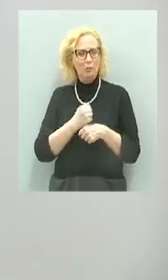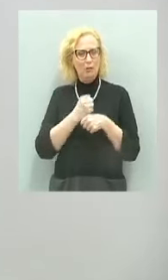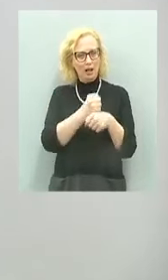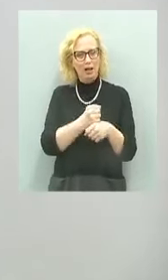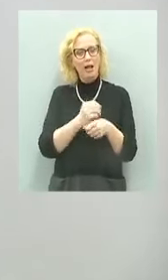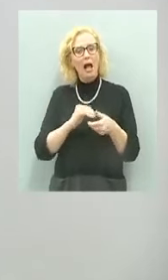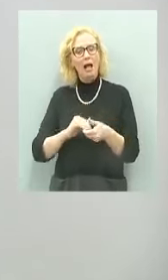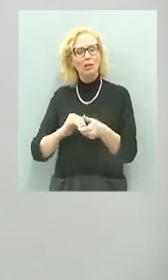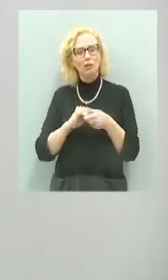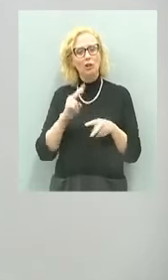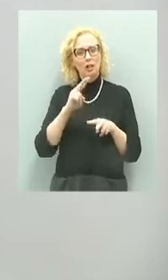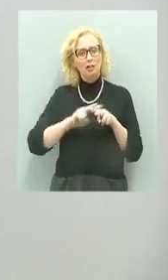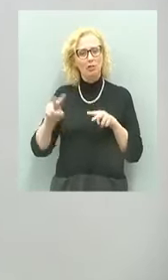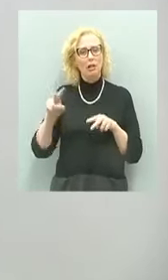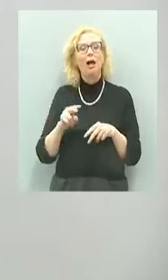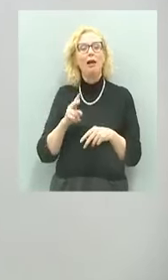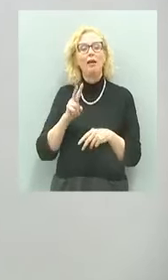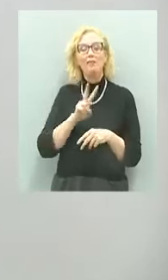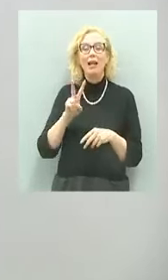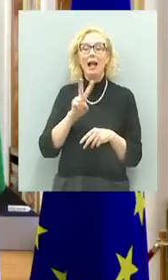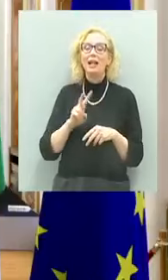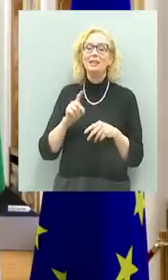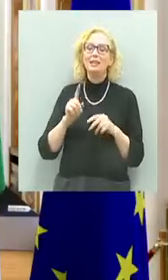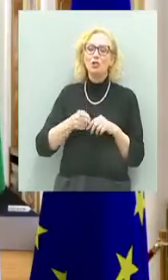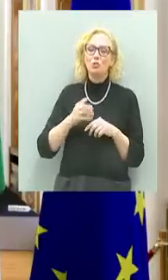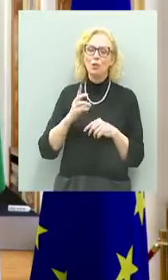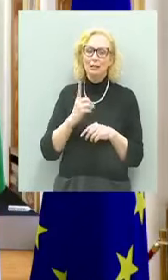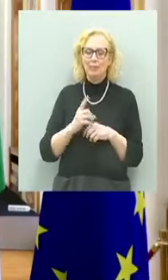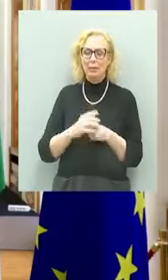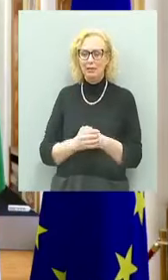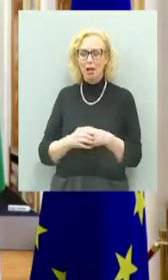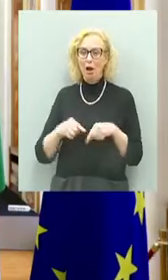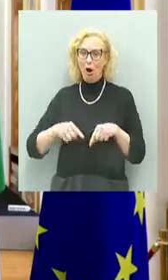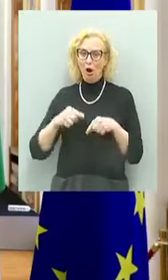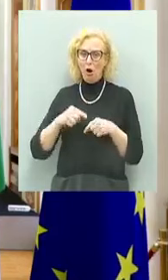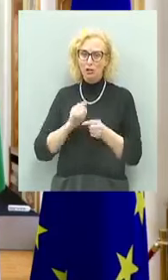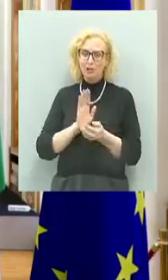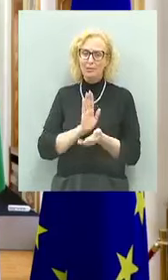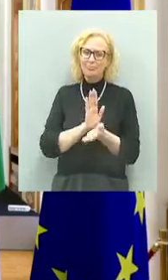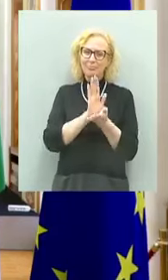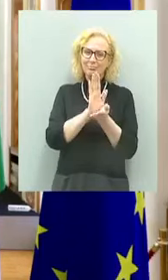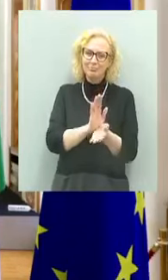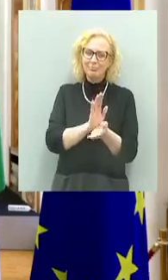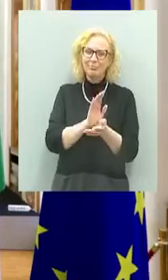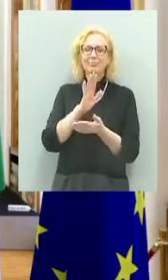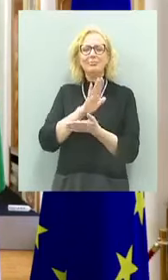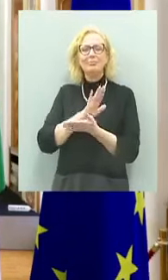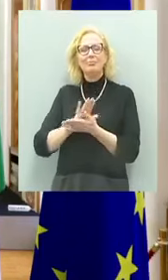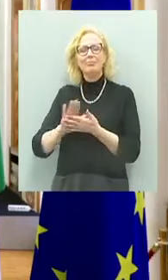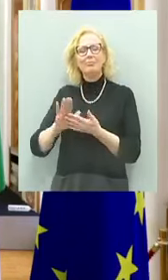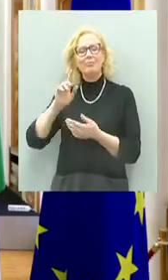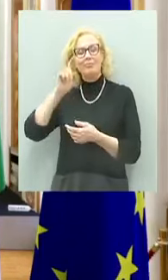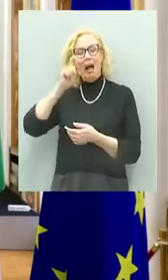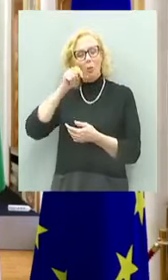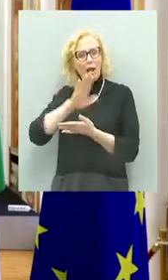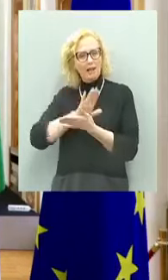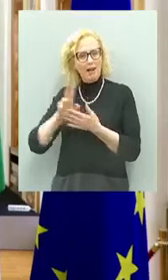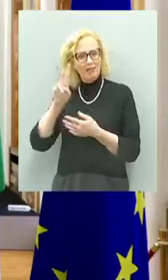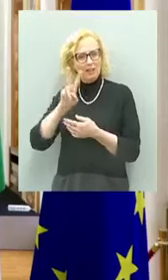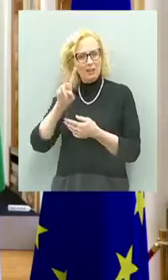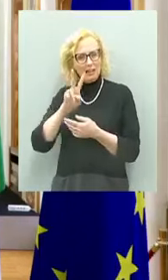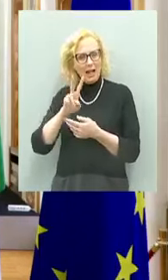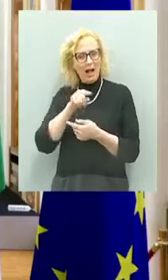dell'Associazione Nazionale Venezia, Giulia e Dalmazia. Oggi conferiamo l'Aquila di San Venceslao all'Associazione Venezia, Giulia